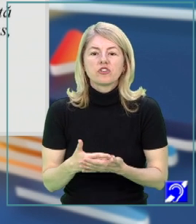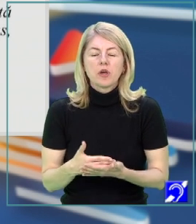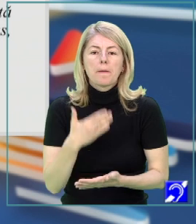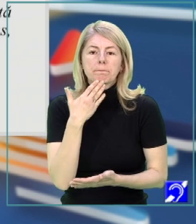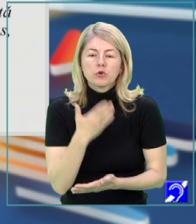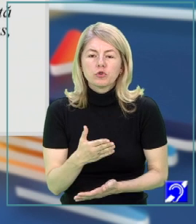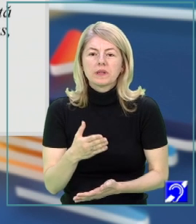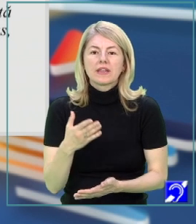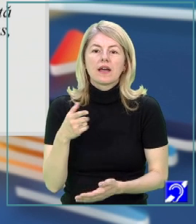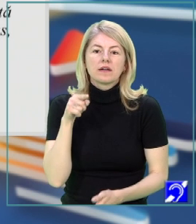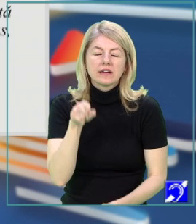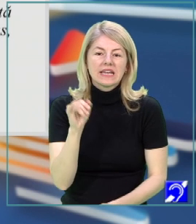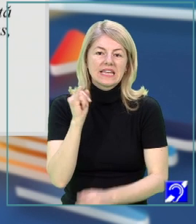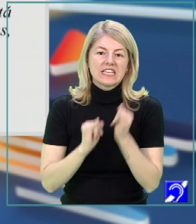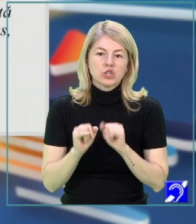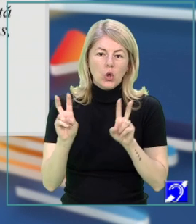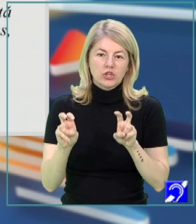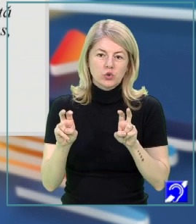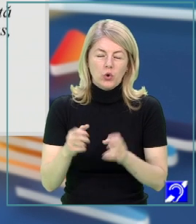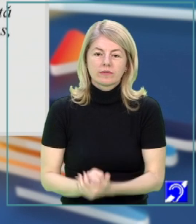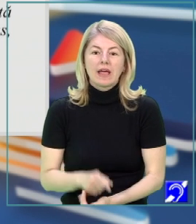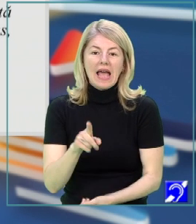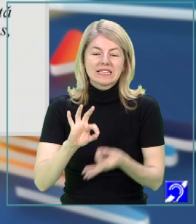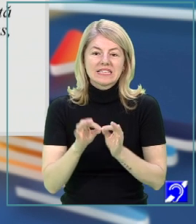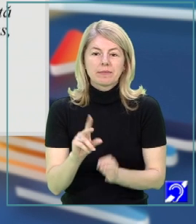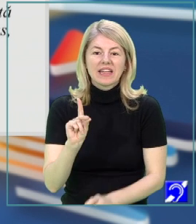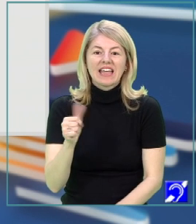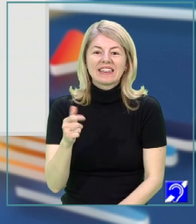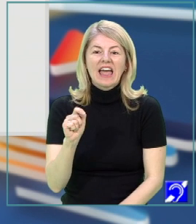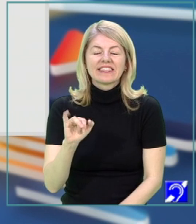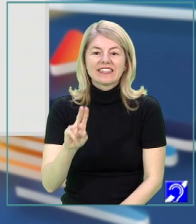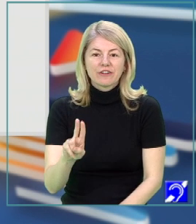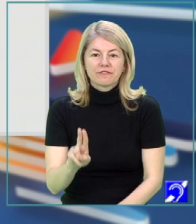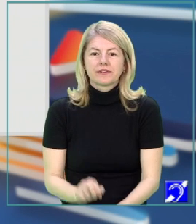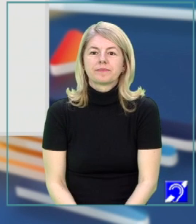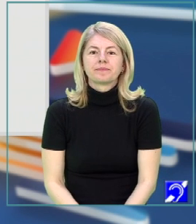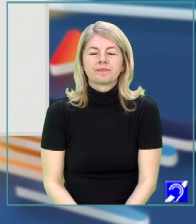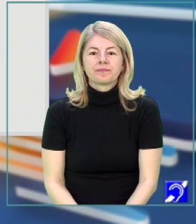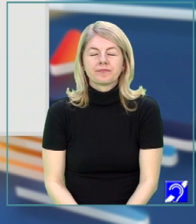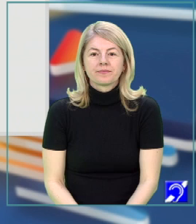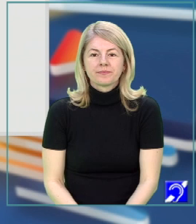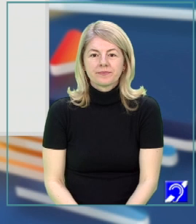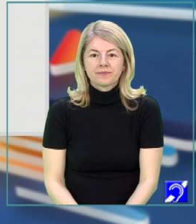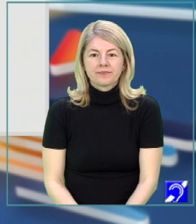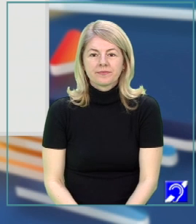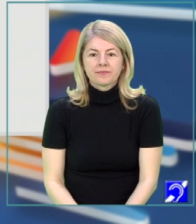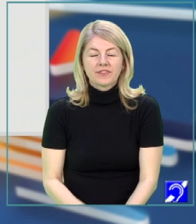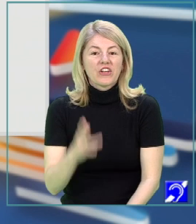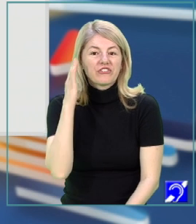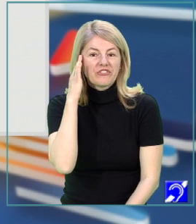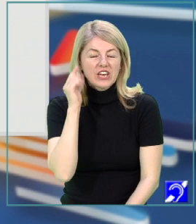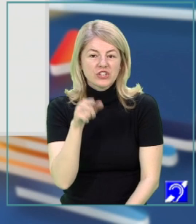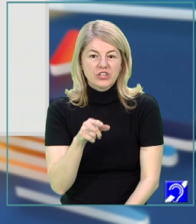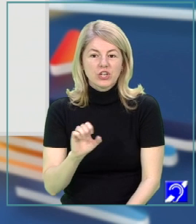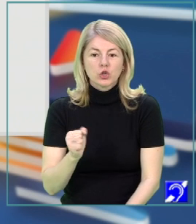mulțumită, asemenea, conform, potrivit, toate sunt prepoziții specifice dativului. Iar fericiri,